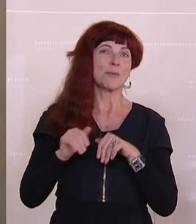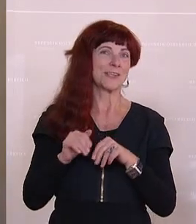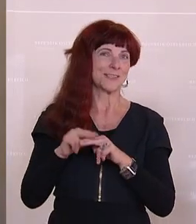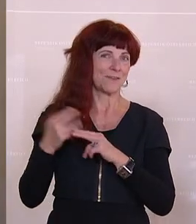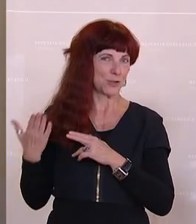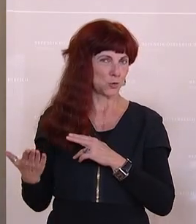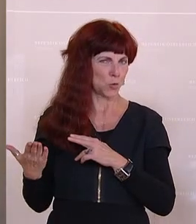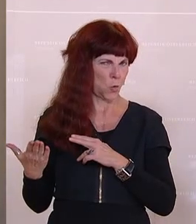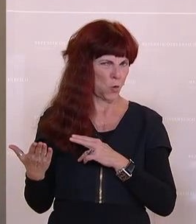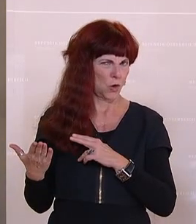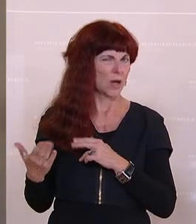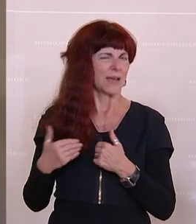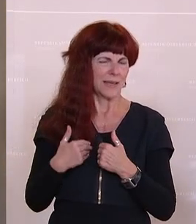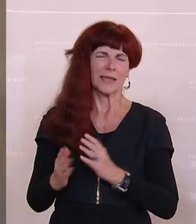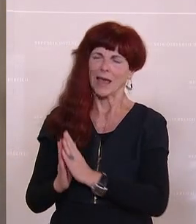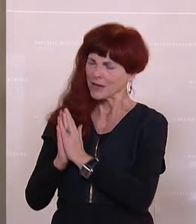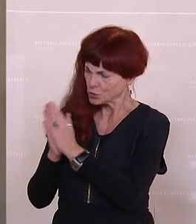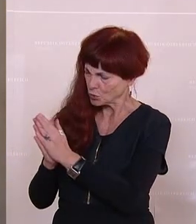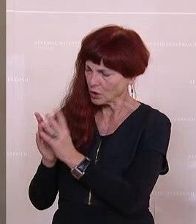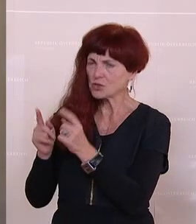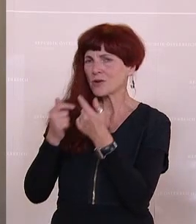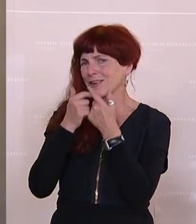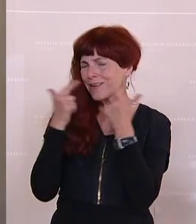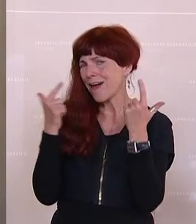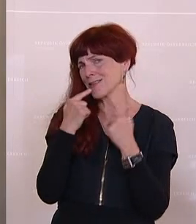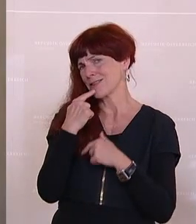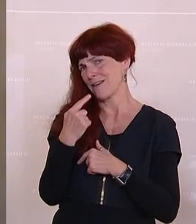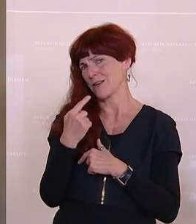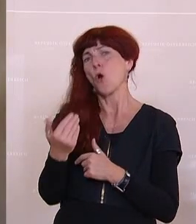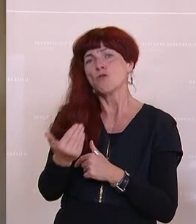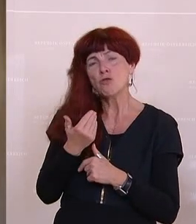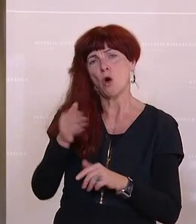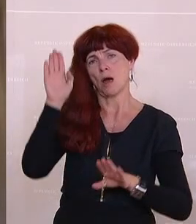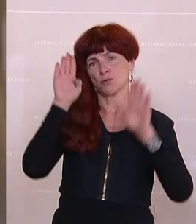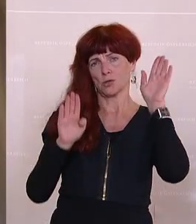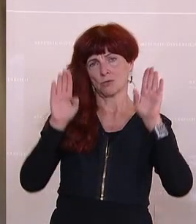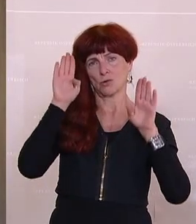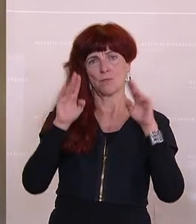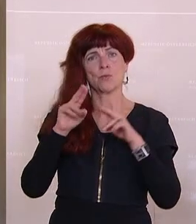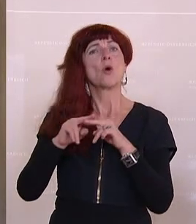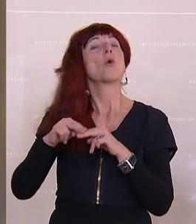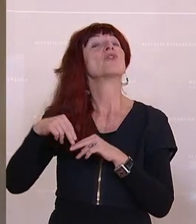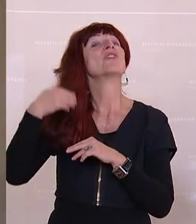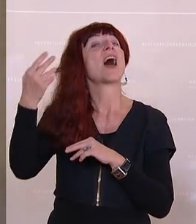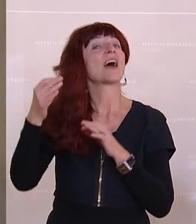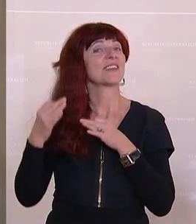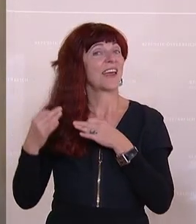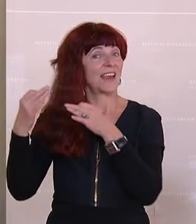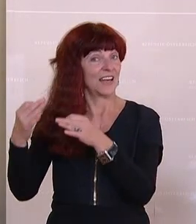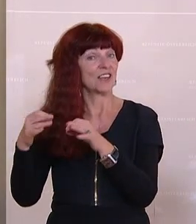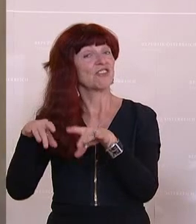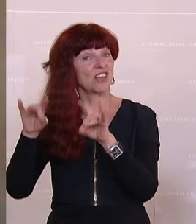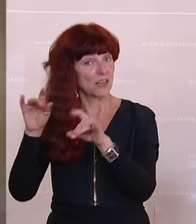würde ich Sie ersuchen, das hier klarzustellen vor der Abstimmung. Und sollte sich nachträglich herausstellen, dass das so ist,